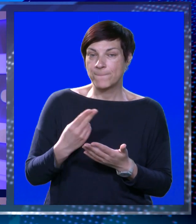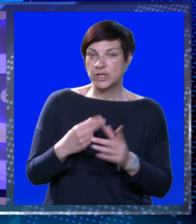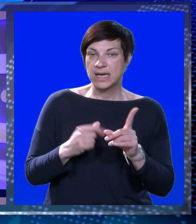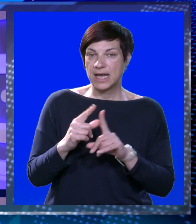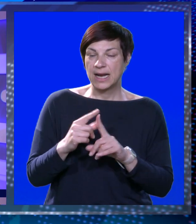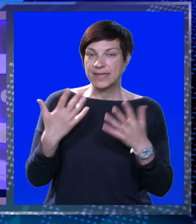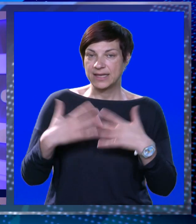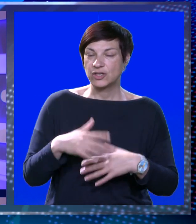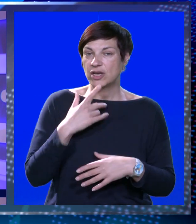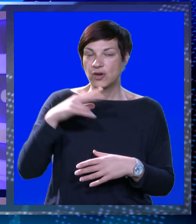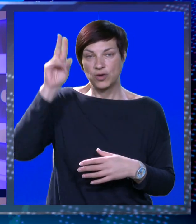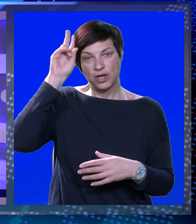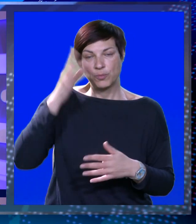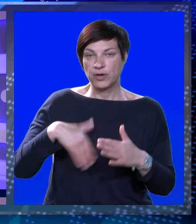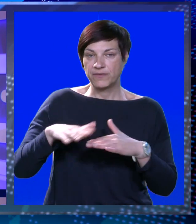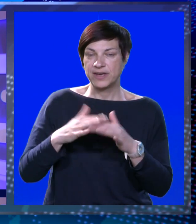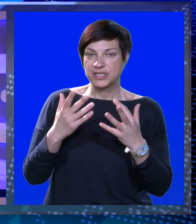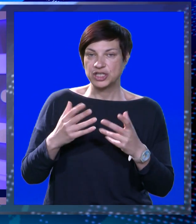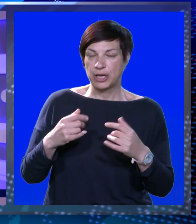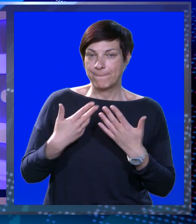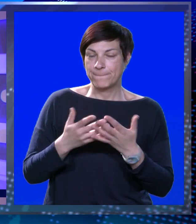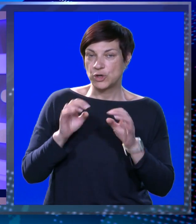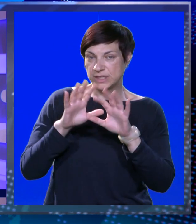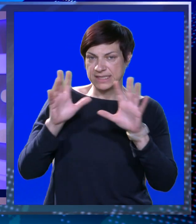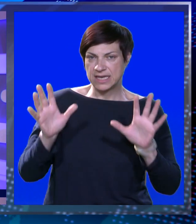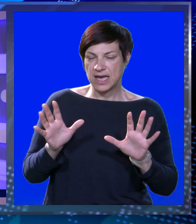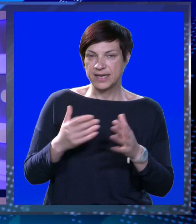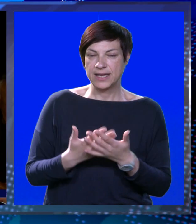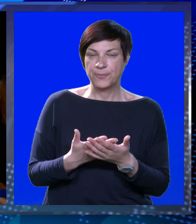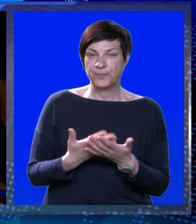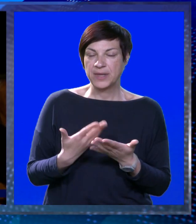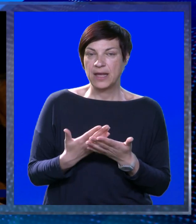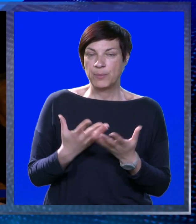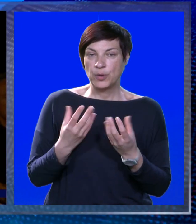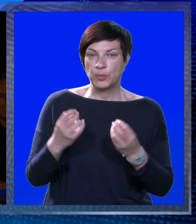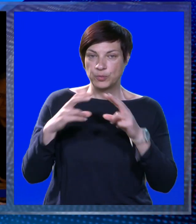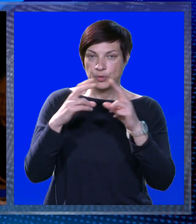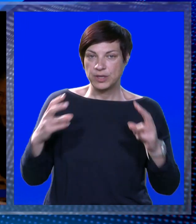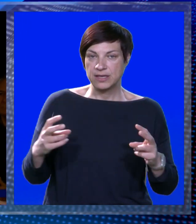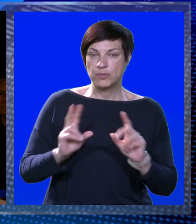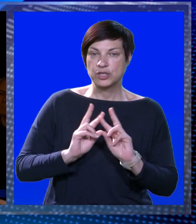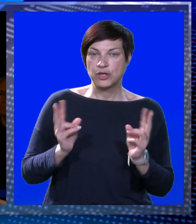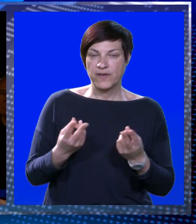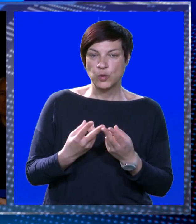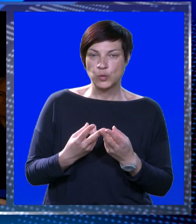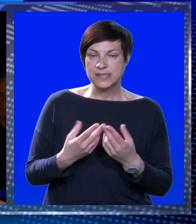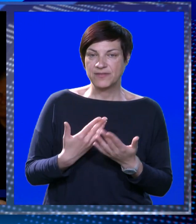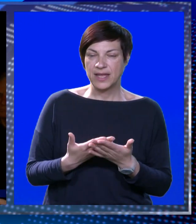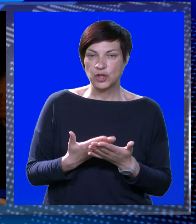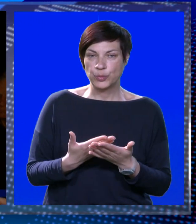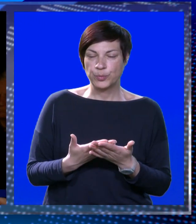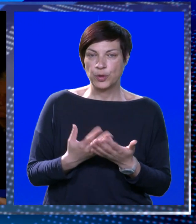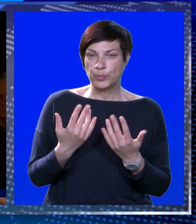i moderna LED tehnologija koja omogućava veći broj scenarija. Poput brojnih mostova u svijetu, odnosno